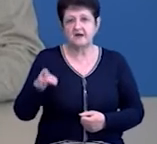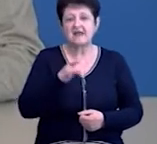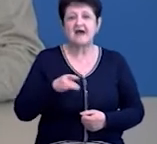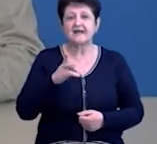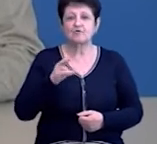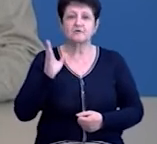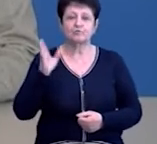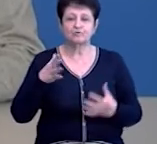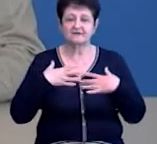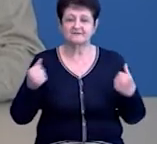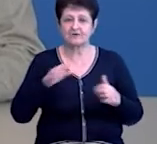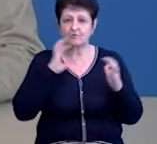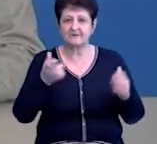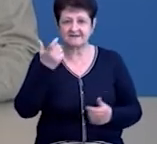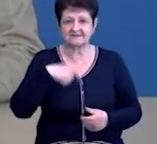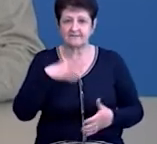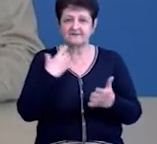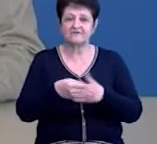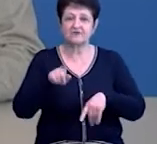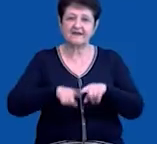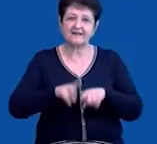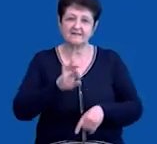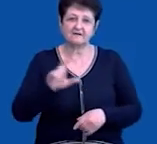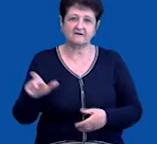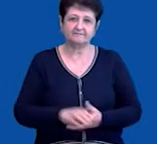Будьте здорові та бережіть себе і своїх рідних.